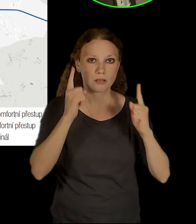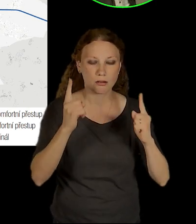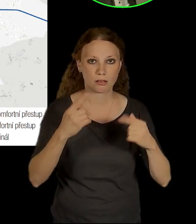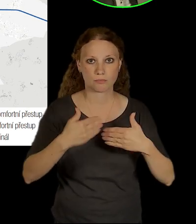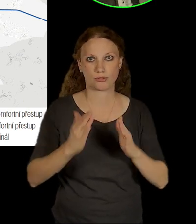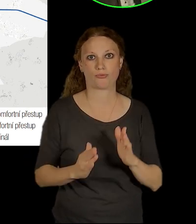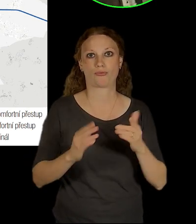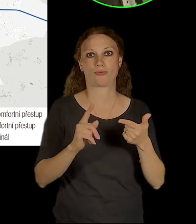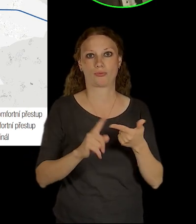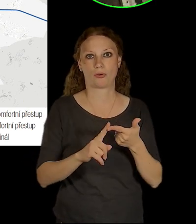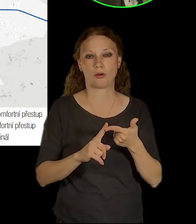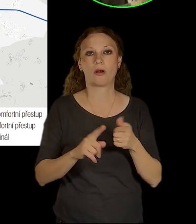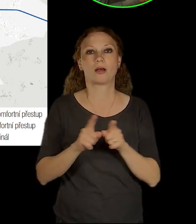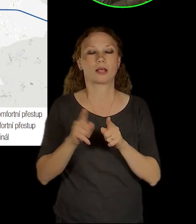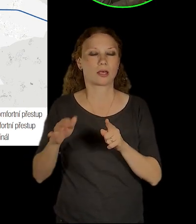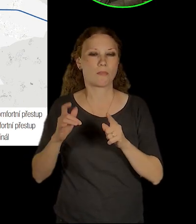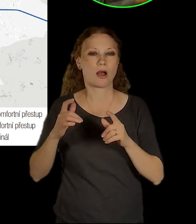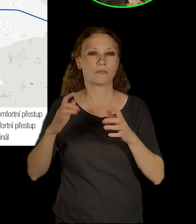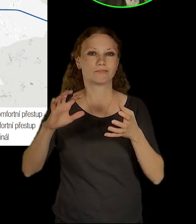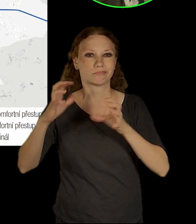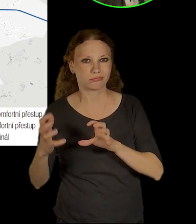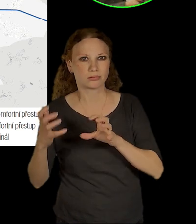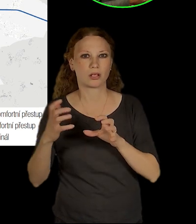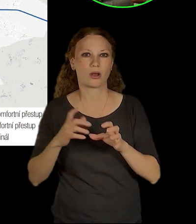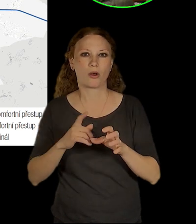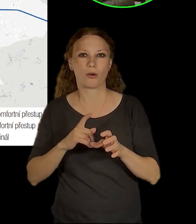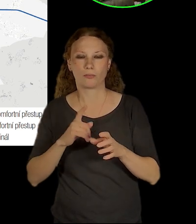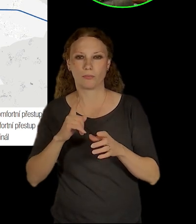rozvoj Brownfieldu Bohdalec, Latiny, Smíchov City,